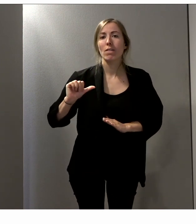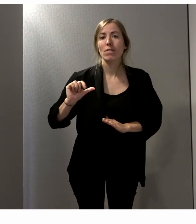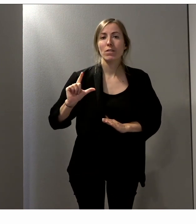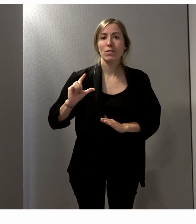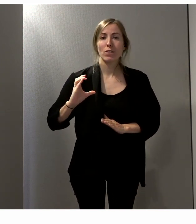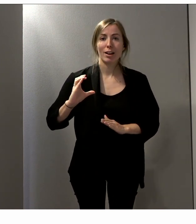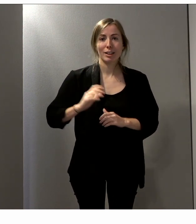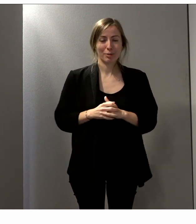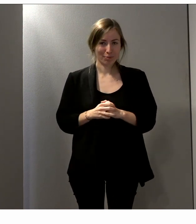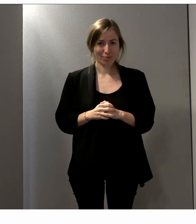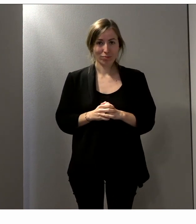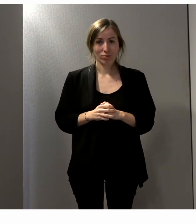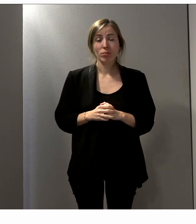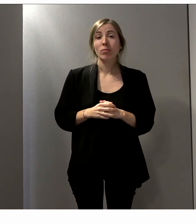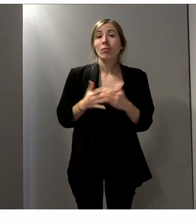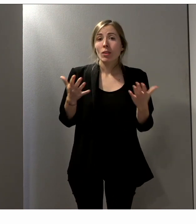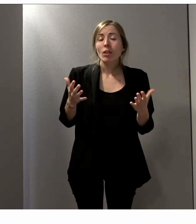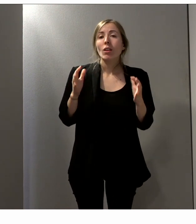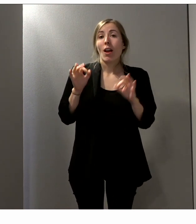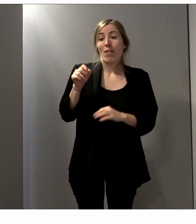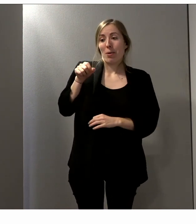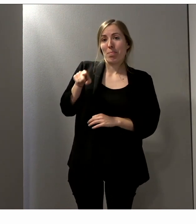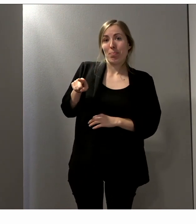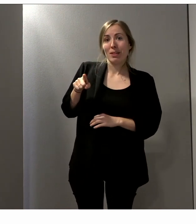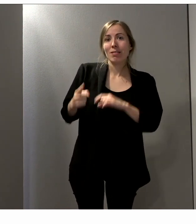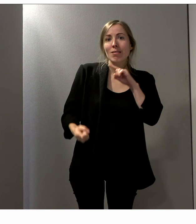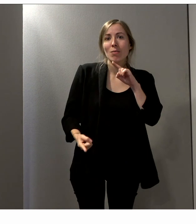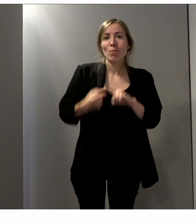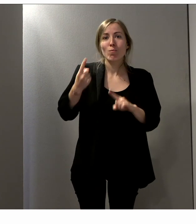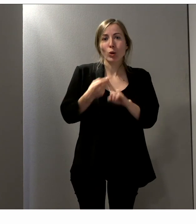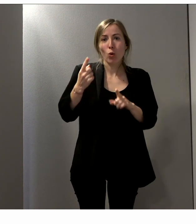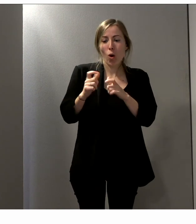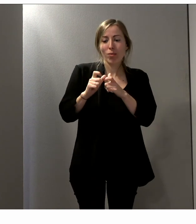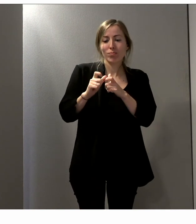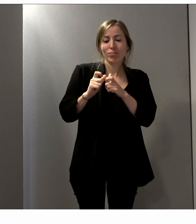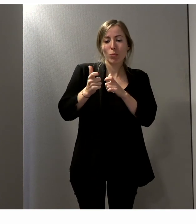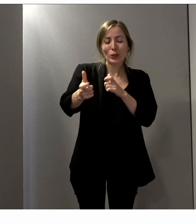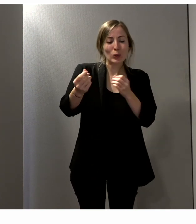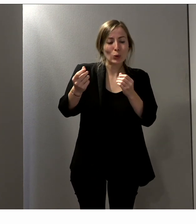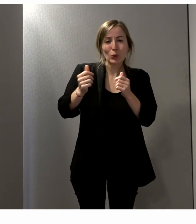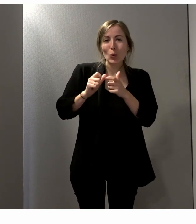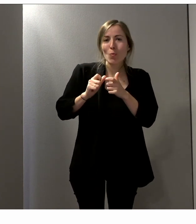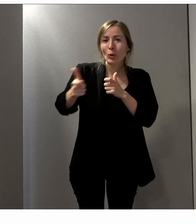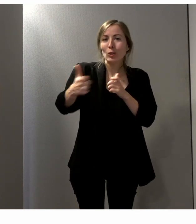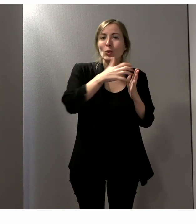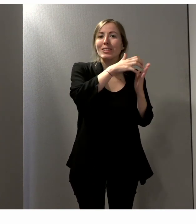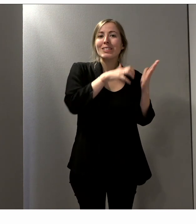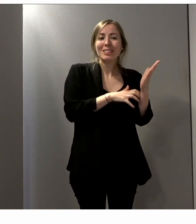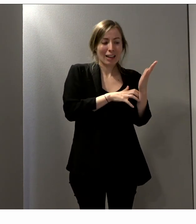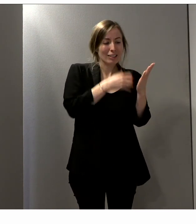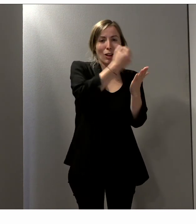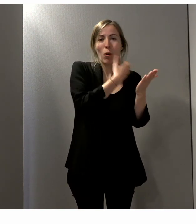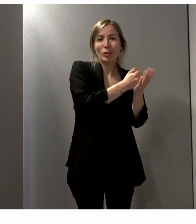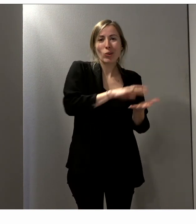Et ce qui est important dans ce processus pour transcrire l